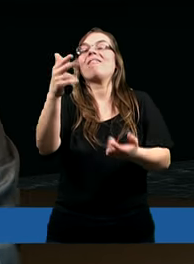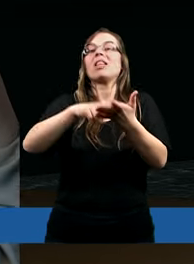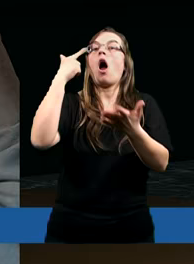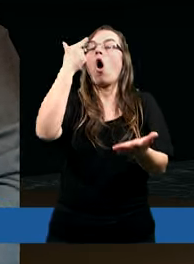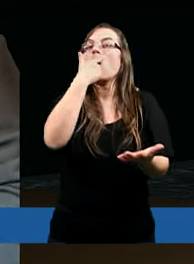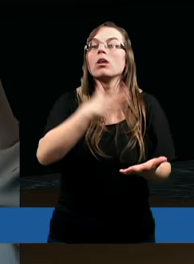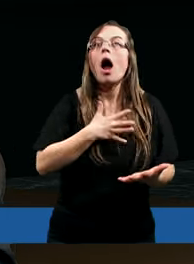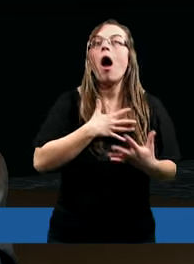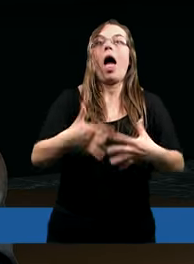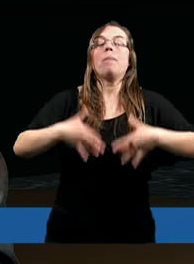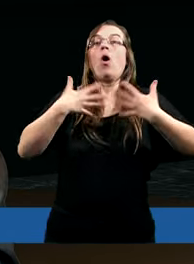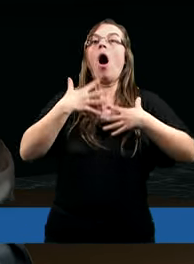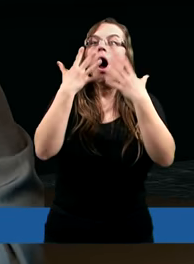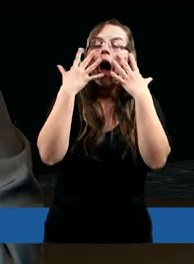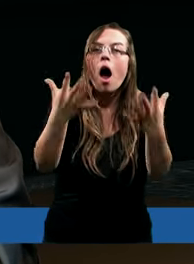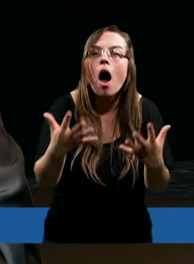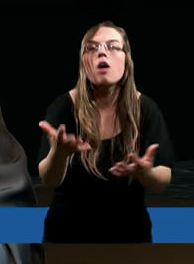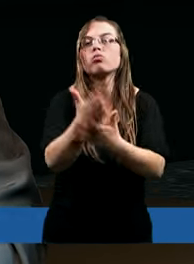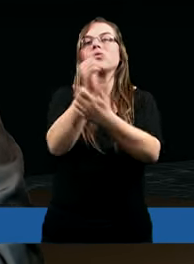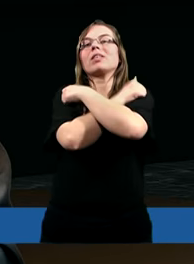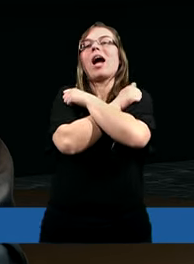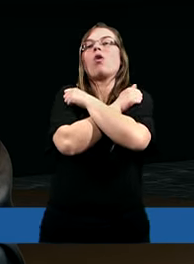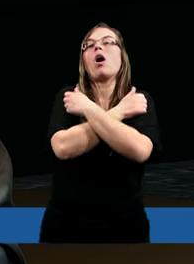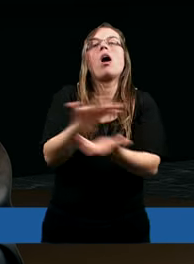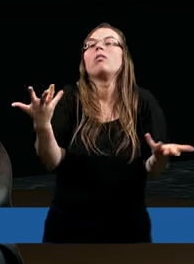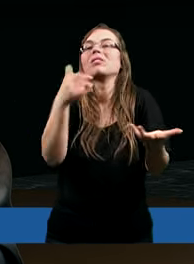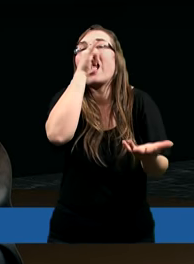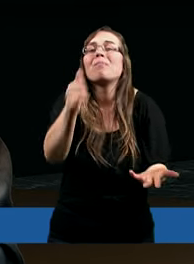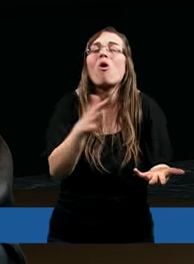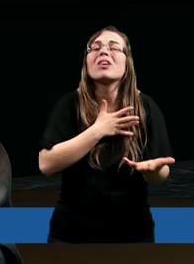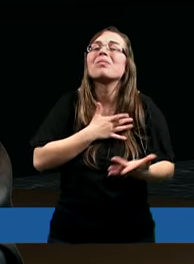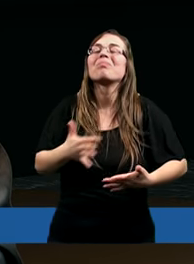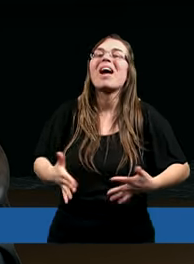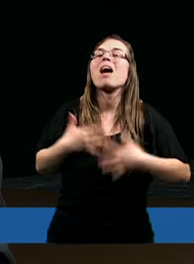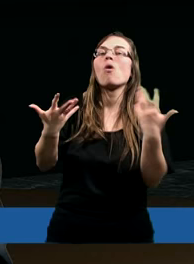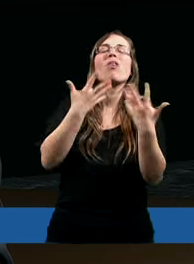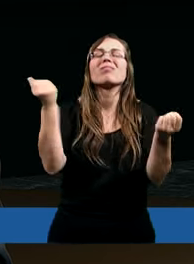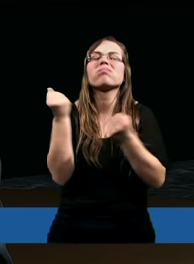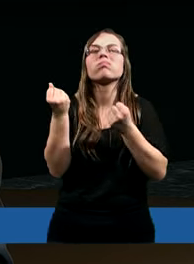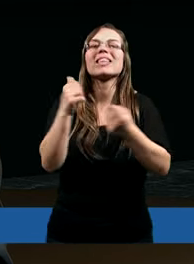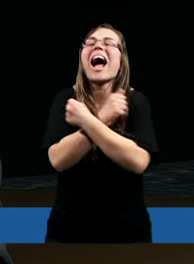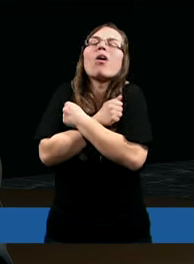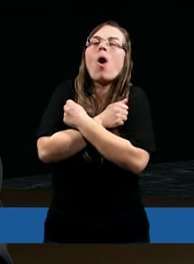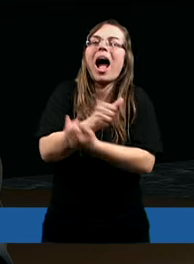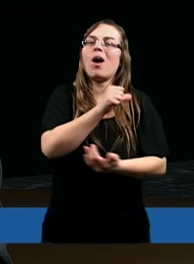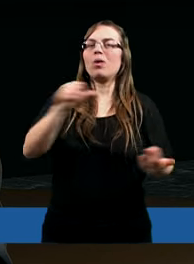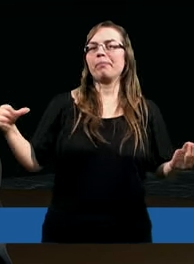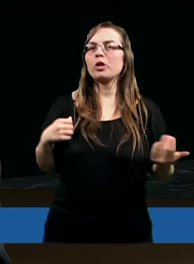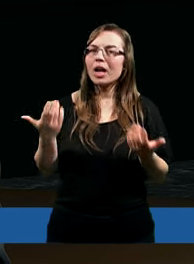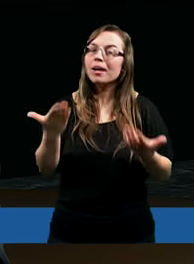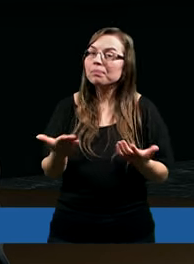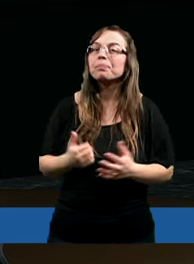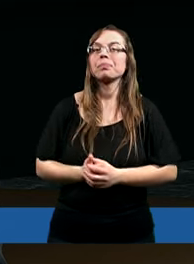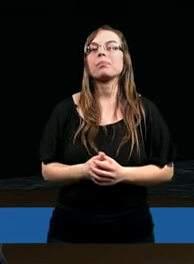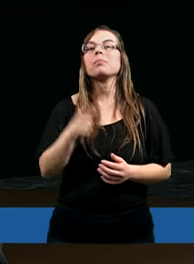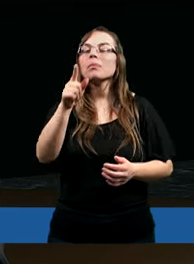jego oczach, emocje zadziałały, no nic zna, to nie mogę, po prostu się zakochałem. To są emocje. Otóż apostoł Piotr mówi,